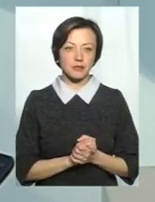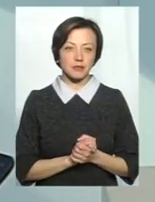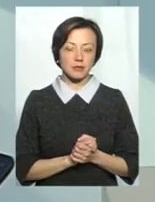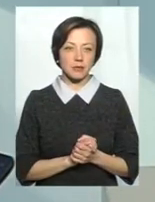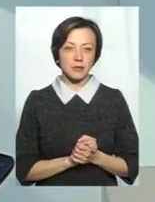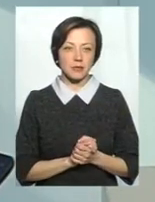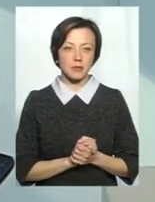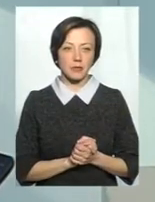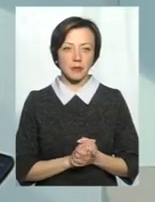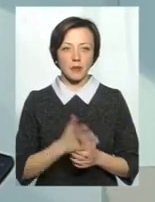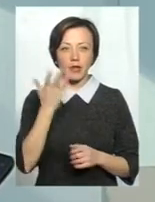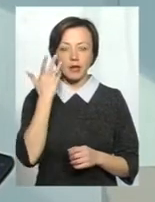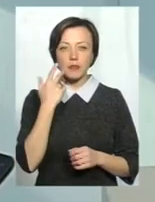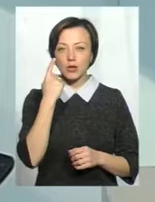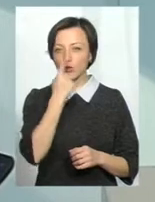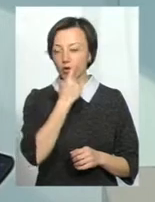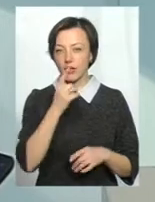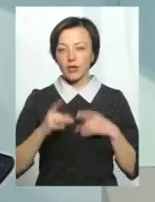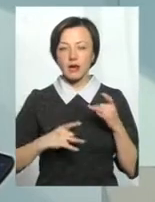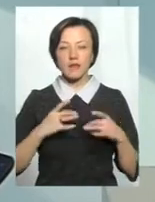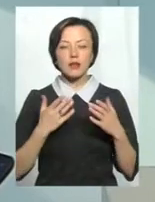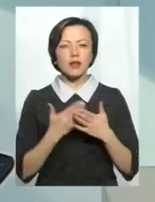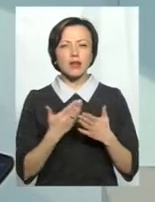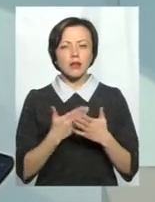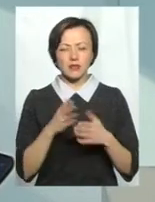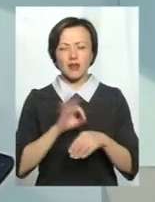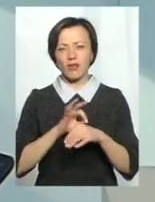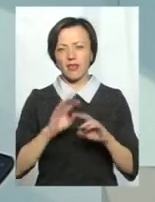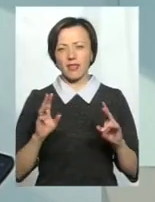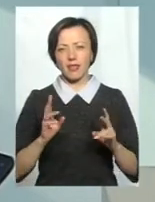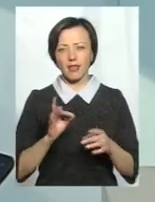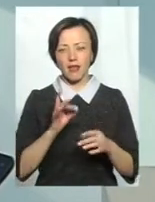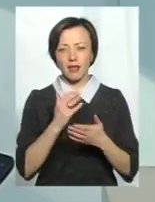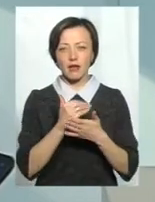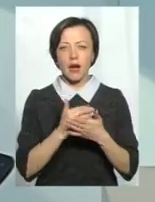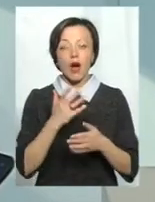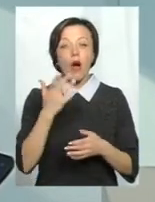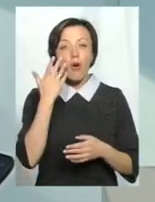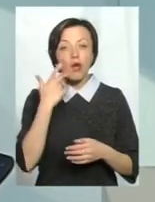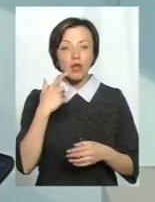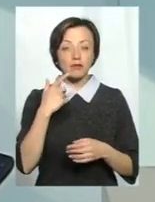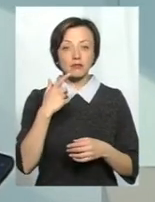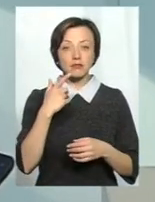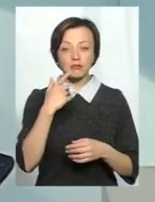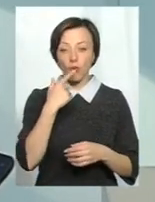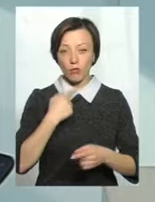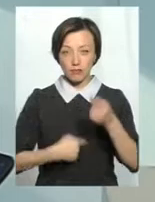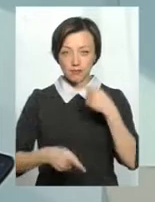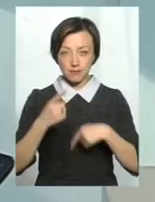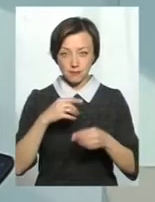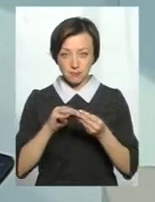зорових невритах. Але найбільше людей звертається все-таки при суддинній патології голови. Тут